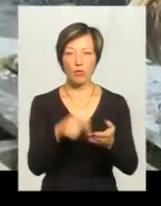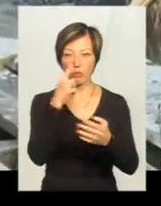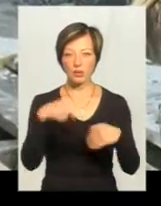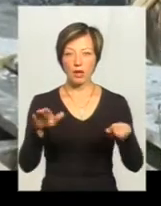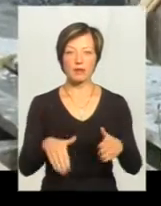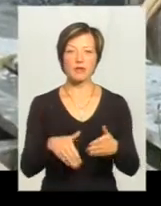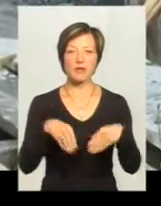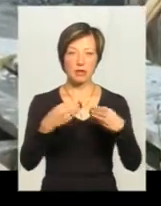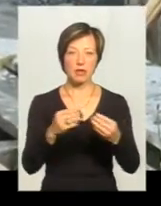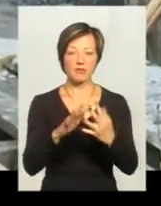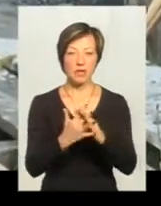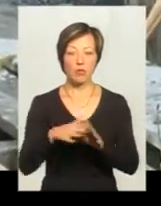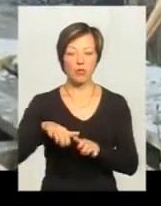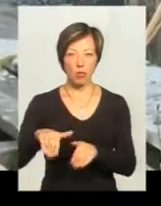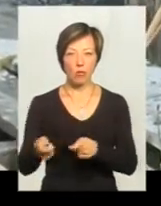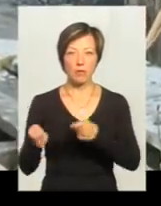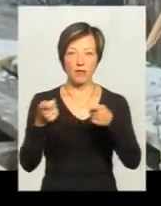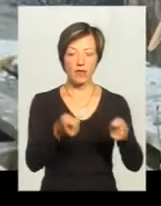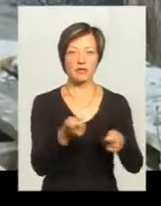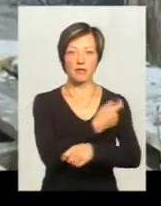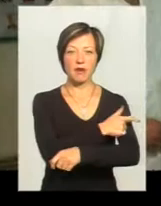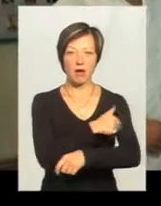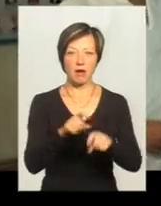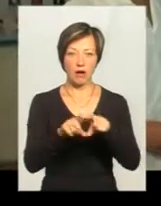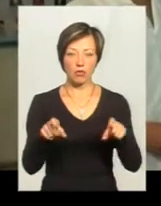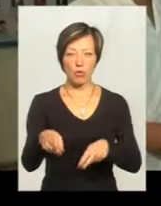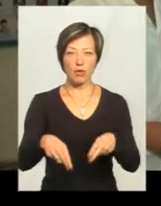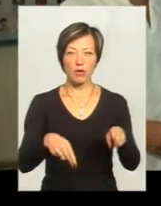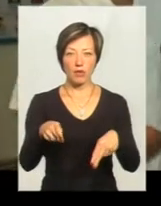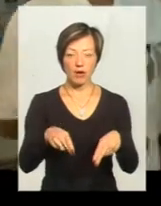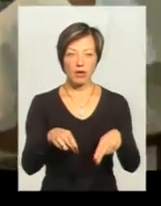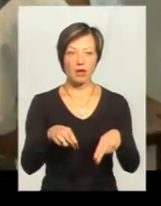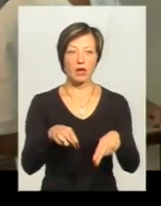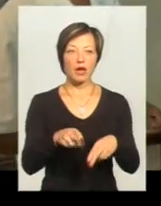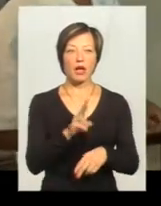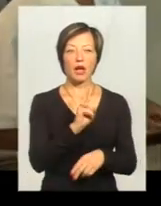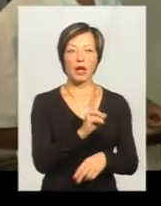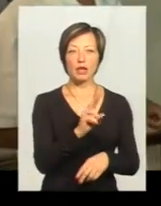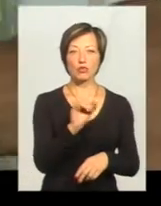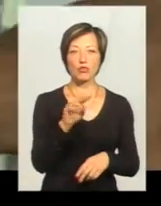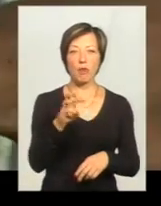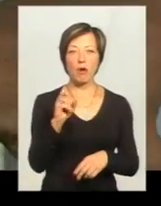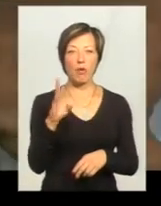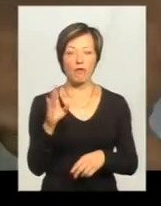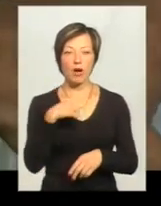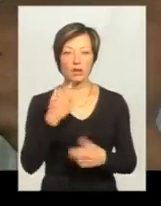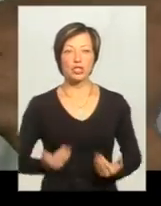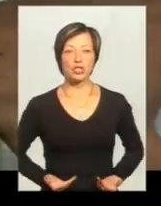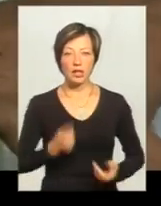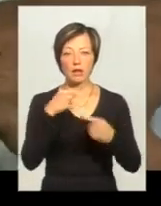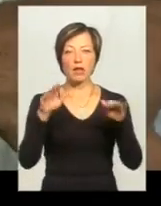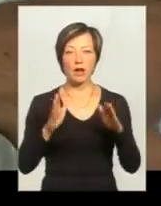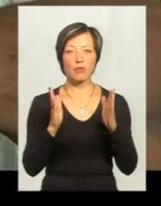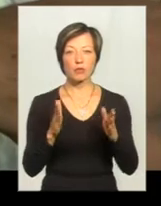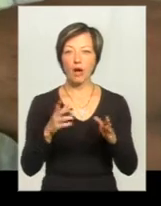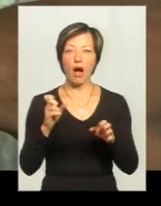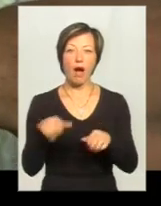надали у селі. І вже потім повезли у ветеринарну лікарню. Оперував птахів ветеринар Кирило Чумаков. Каже, жители леки будуть, а